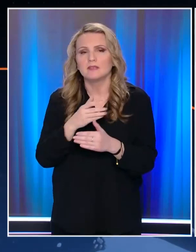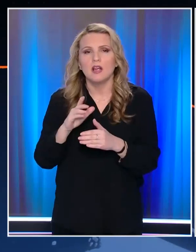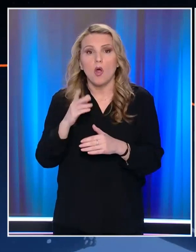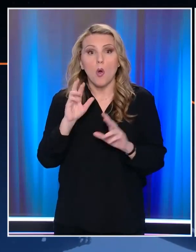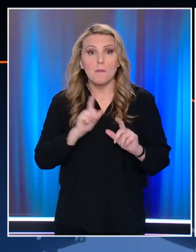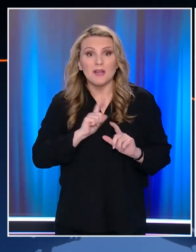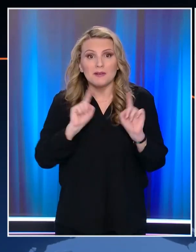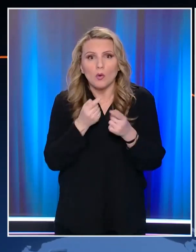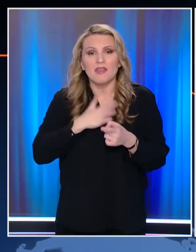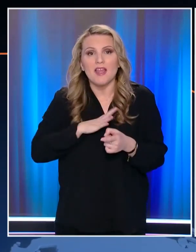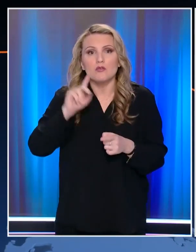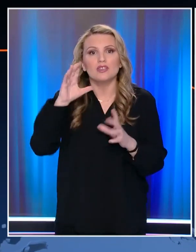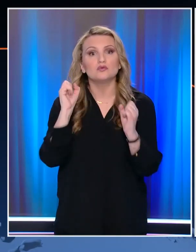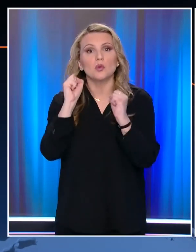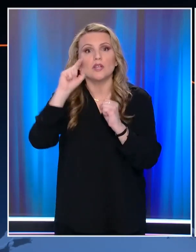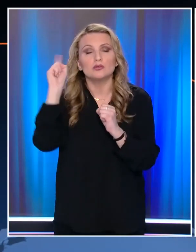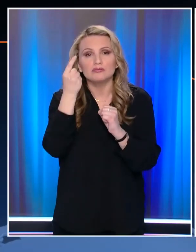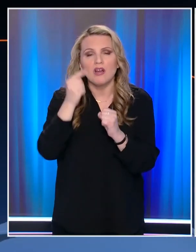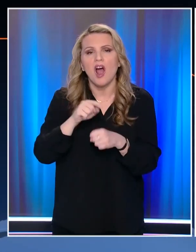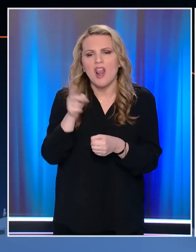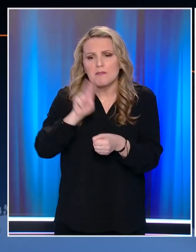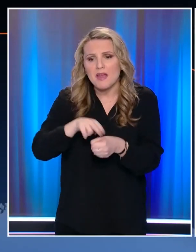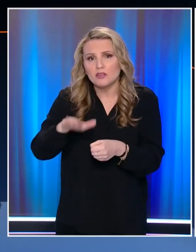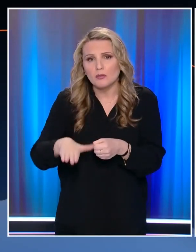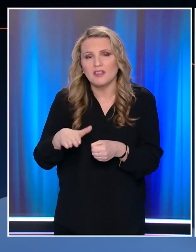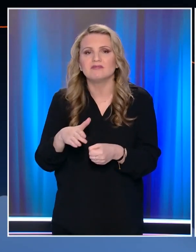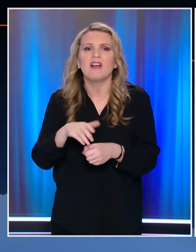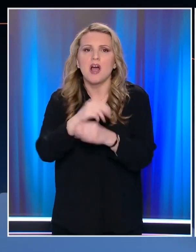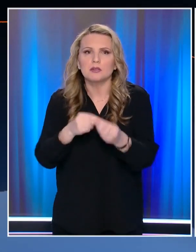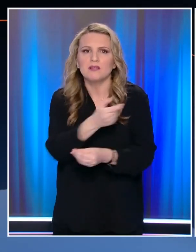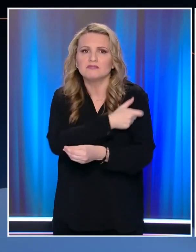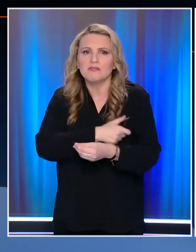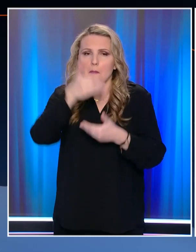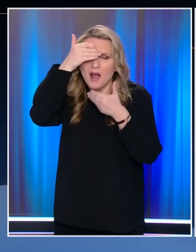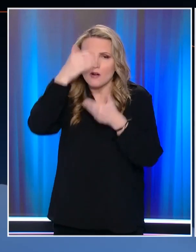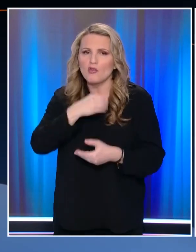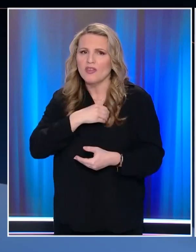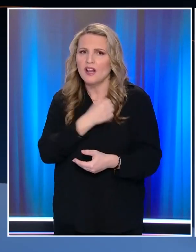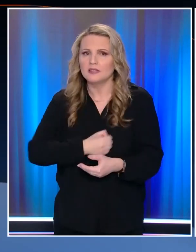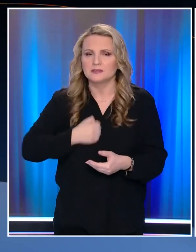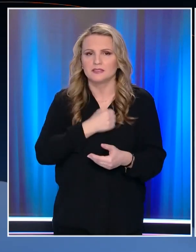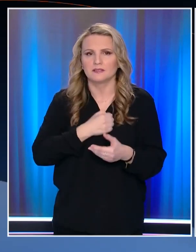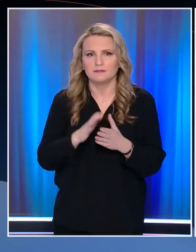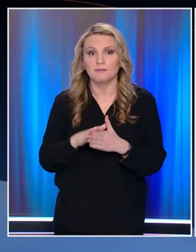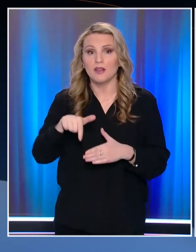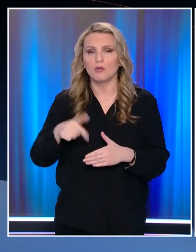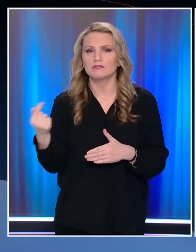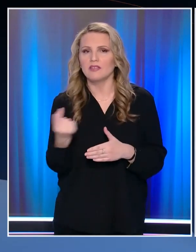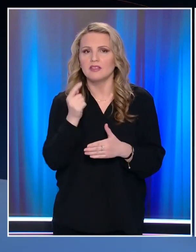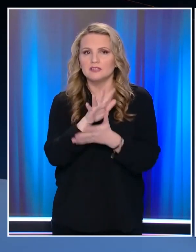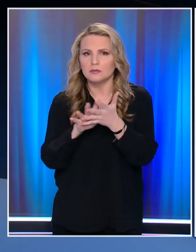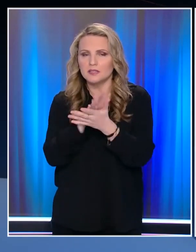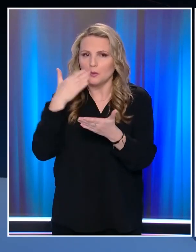μικρός ραγιάν έσβησε Προτού ίδιας ώστες καταφέρουν να τον απεγκλωβήσουν Βυθίζοντας στη θλίψη το Μαρόκο Στο σημείο αυτό το